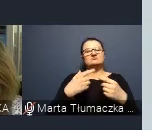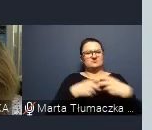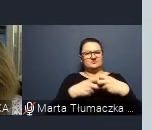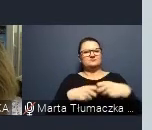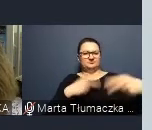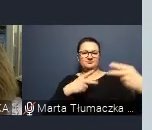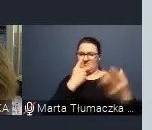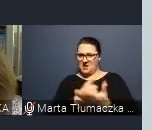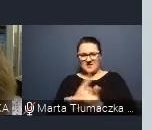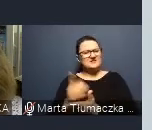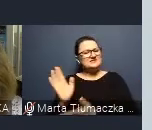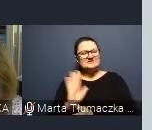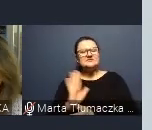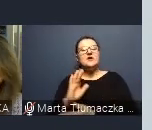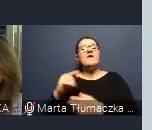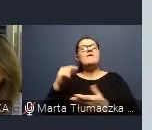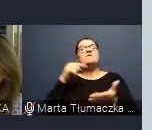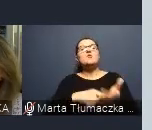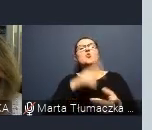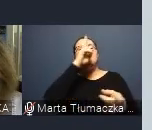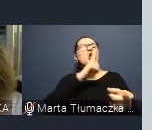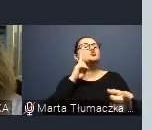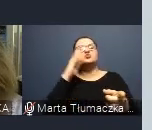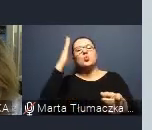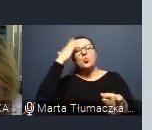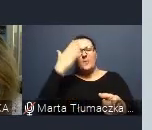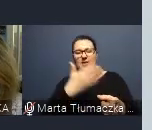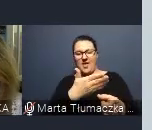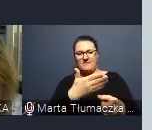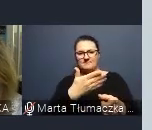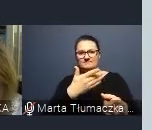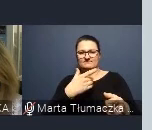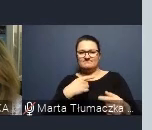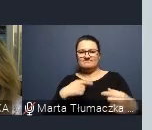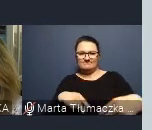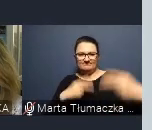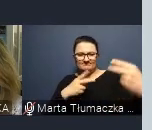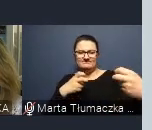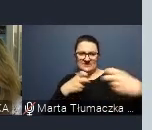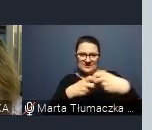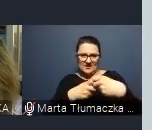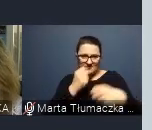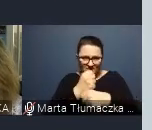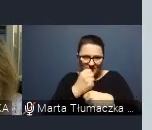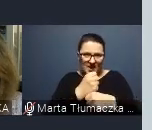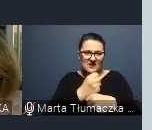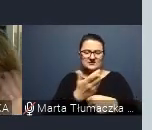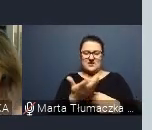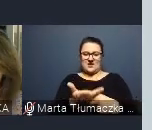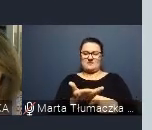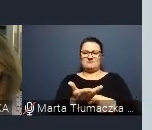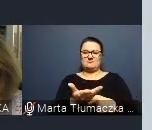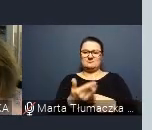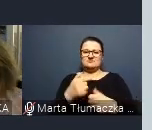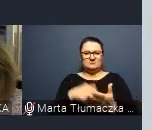oparci na tym, co umie rodzic, z którym pracujemy zdalnie. Także musimy też opierać się na tym, co